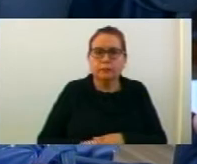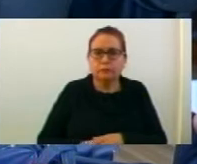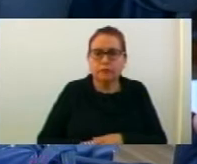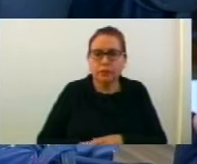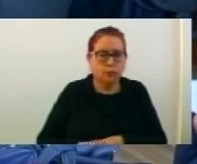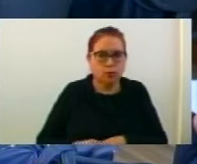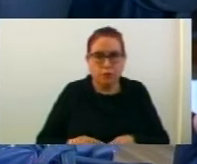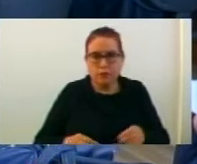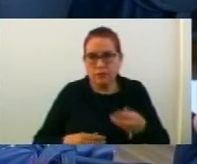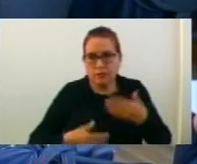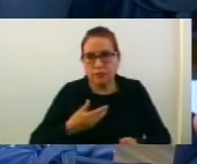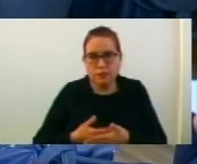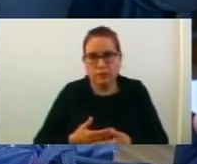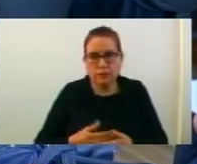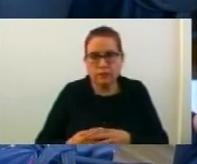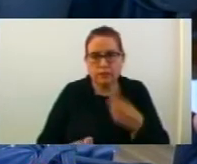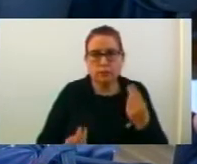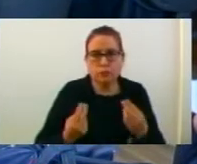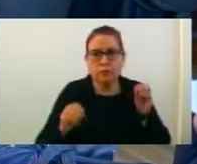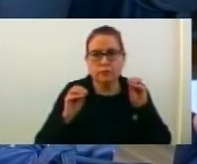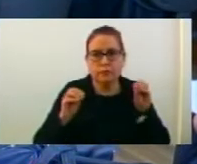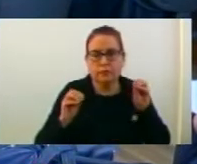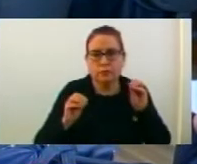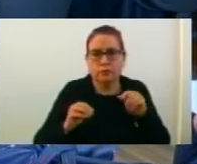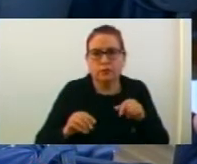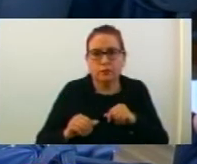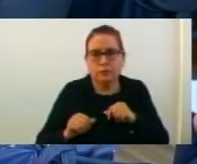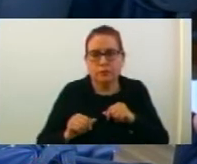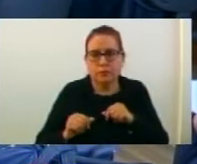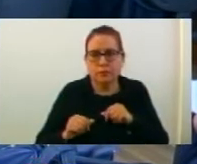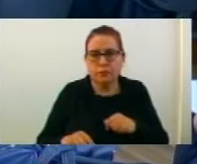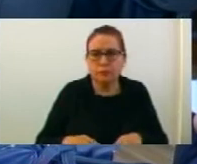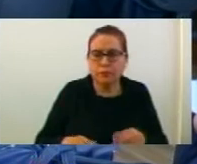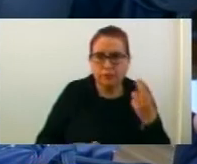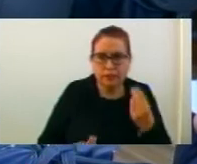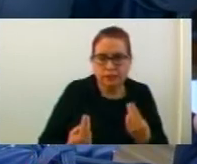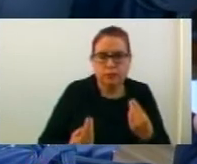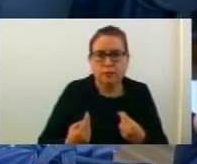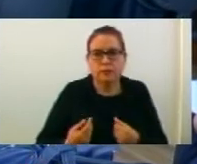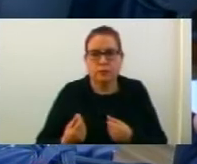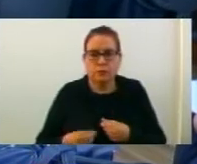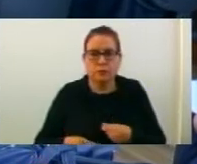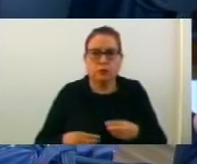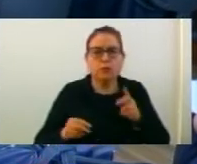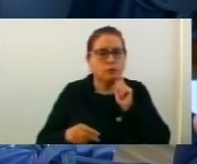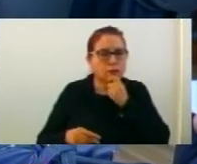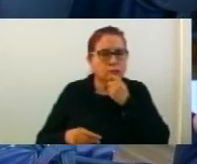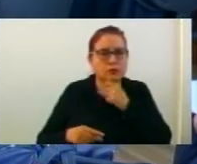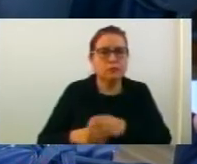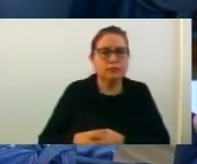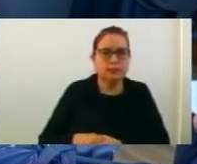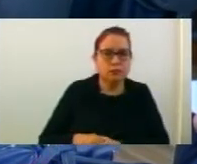Връсност на спреденето от гласа Костирамдексовето со 20 гласа за без нитен против, без нитен воздържен. Донесе отлука